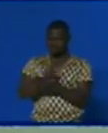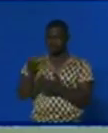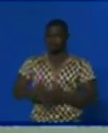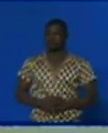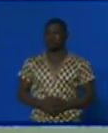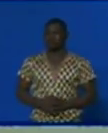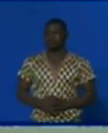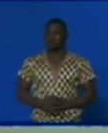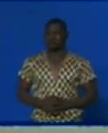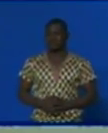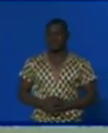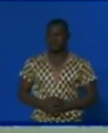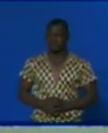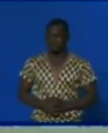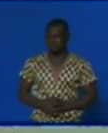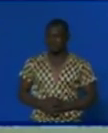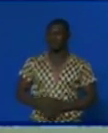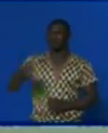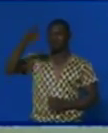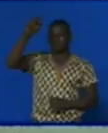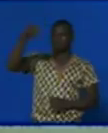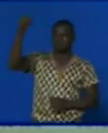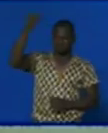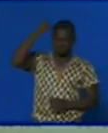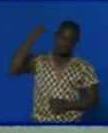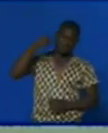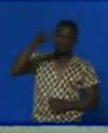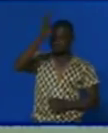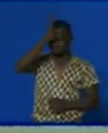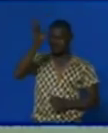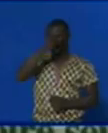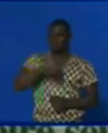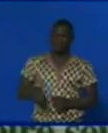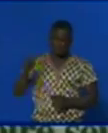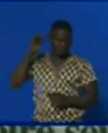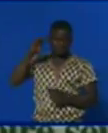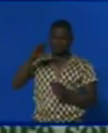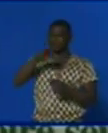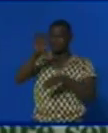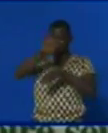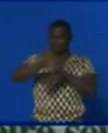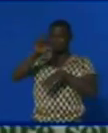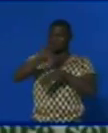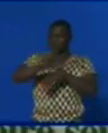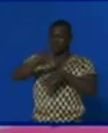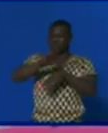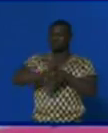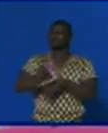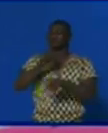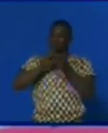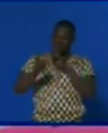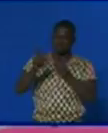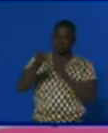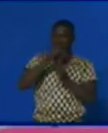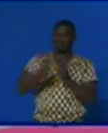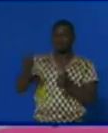Jean-Pierre Abemba à Kinshasa, zone de turbulence d'un retour très encadré, titre l'observateur Palga. C'est en principe ce